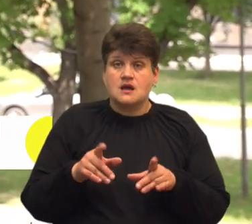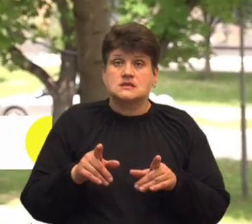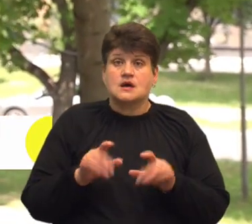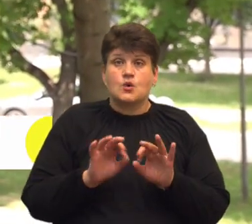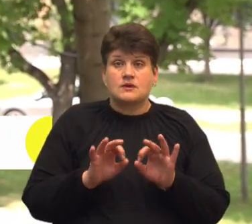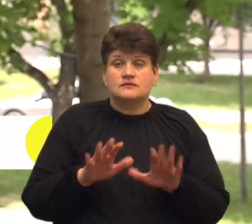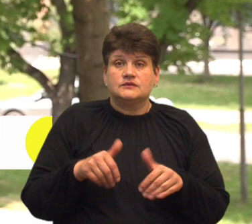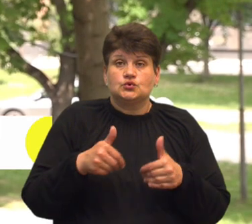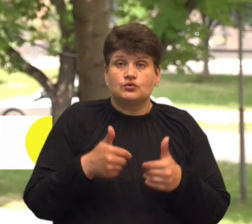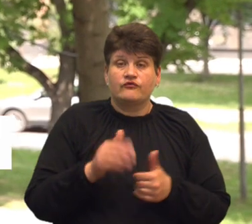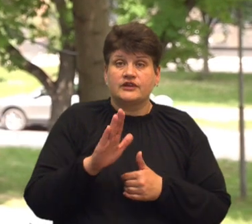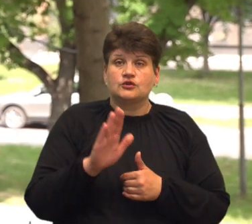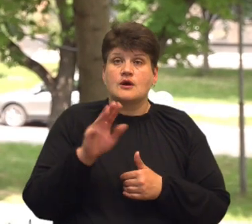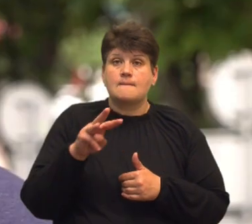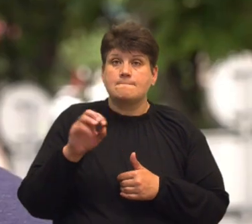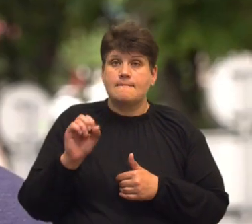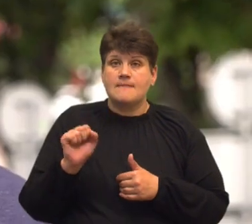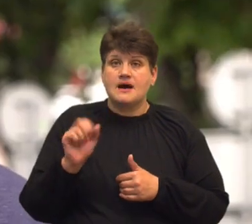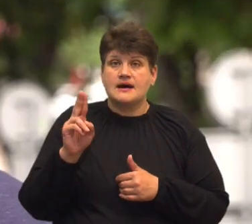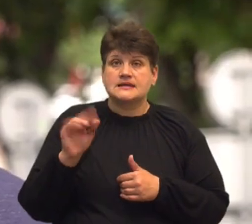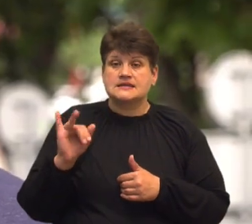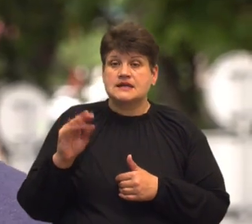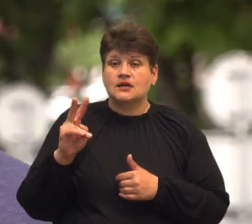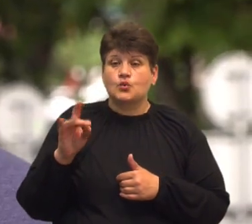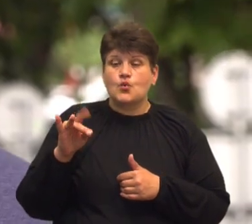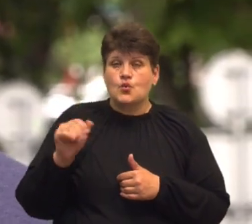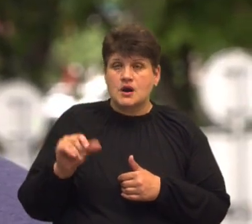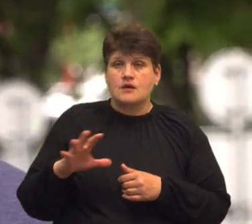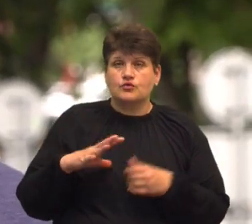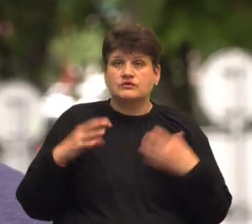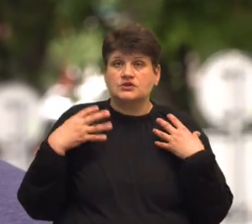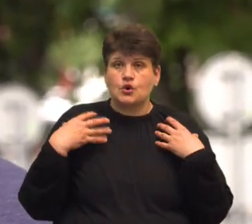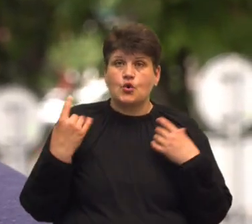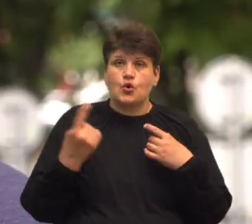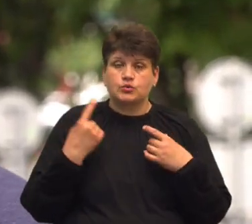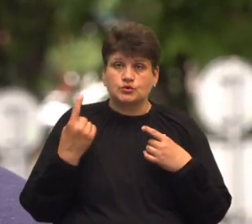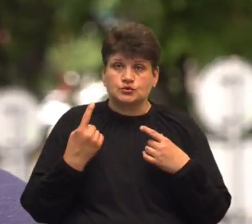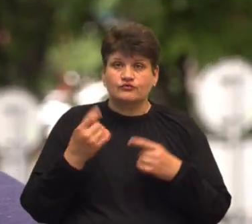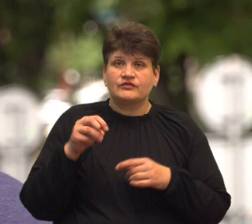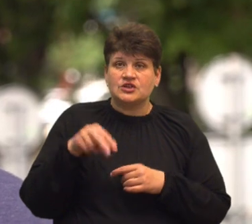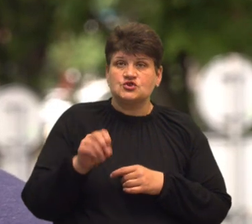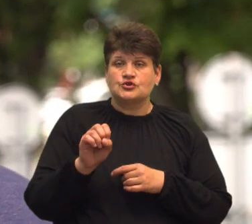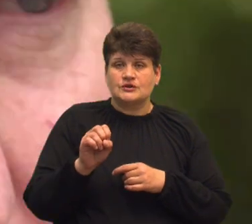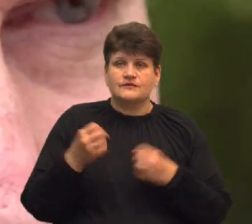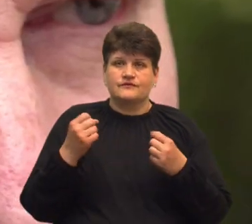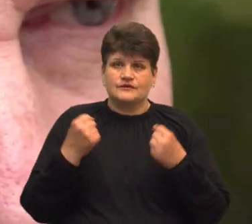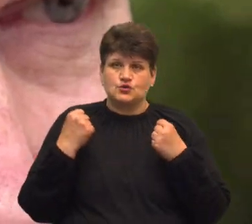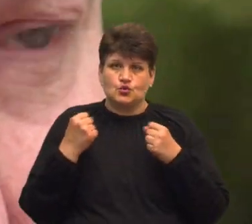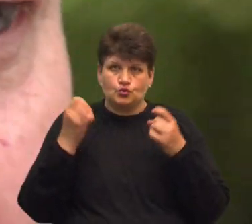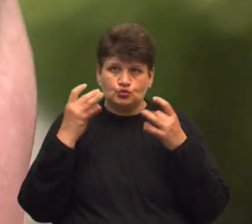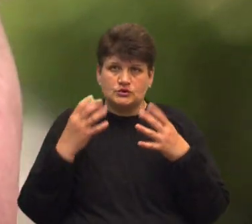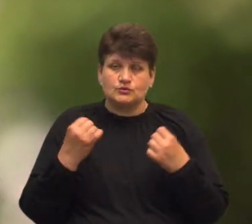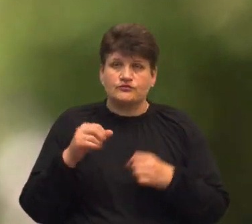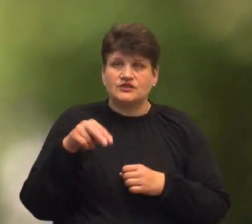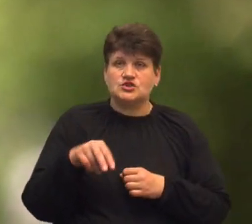Мацикура. Чоловік був начальником обласного управління фізичної культури та спорту в 2014-2019 роках. Він